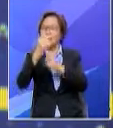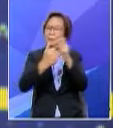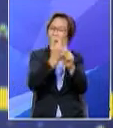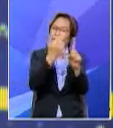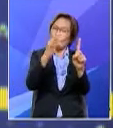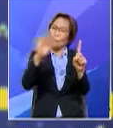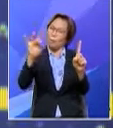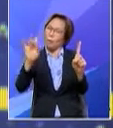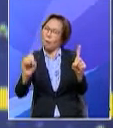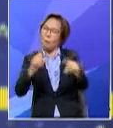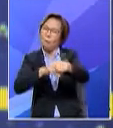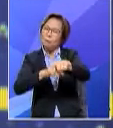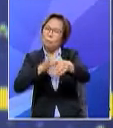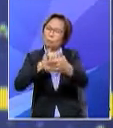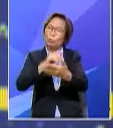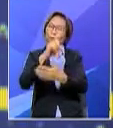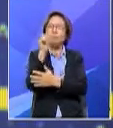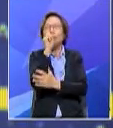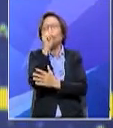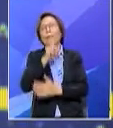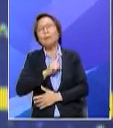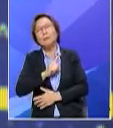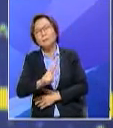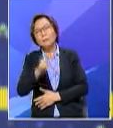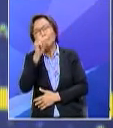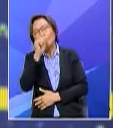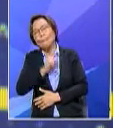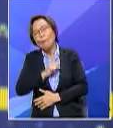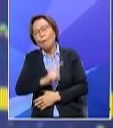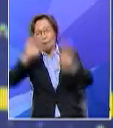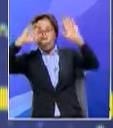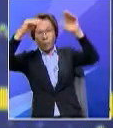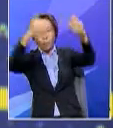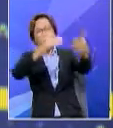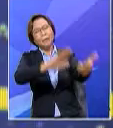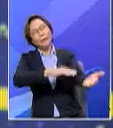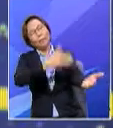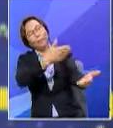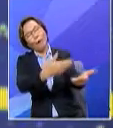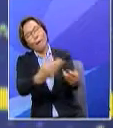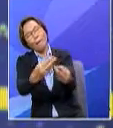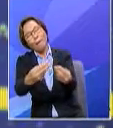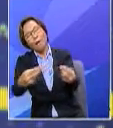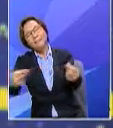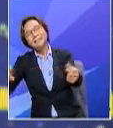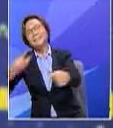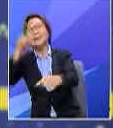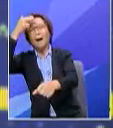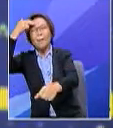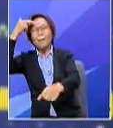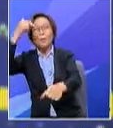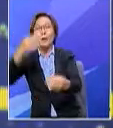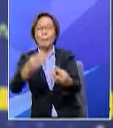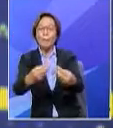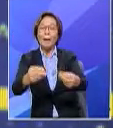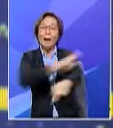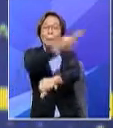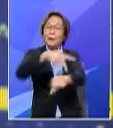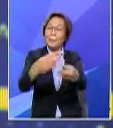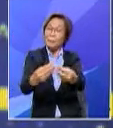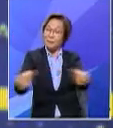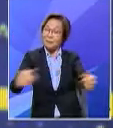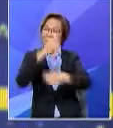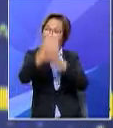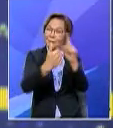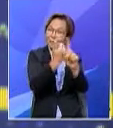-an ketika itu nasyid hanya ter-refokus pada irama pandang pasir macam kita tengok dalam klik tadi itu tapi bila